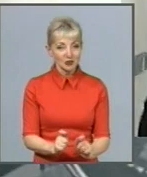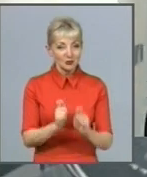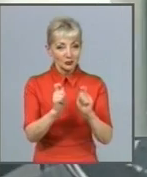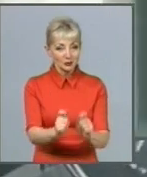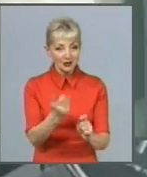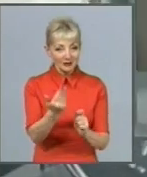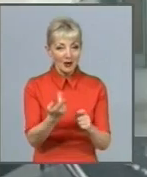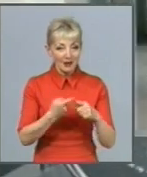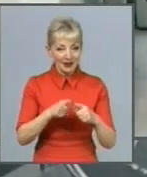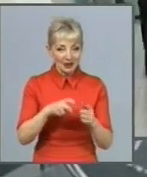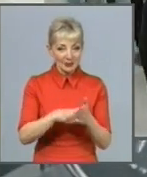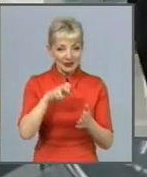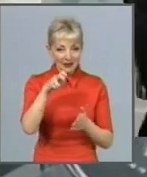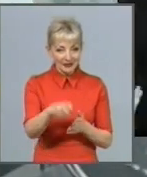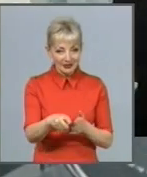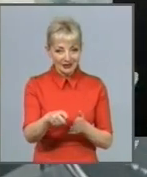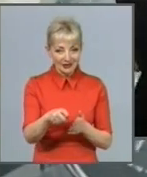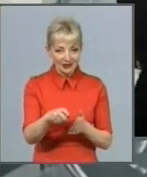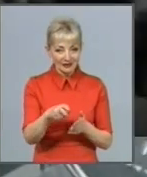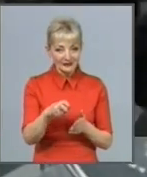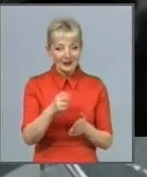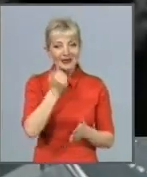адрес. Дякую, Геннадій Адольфович.